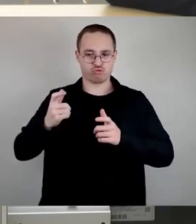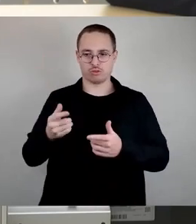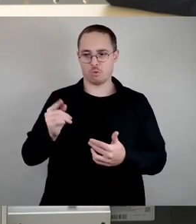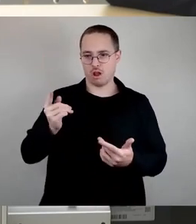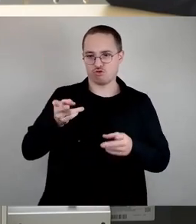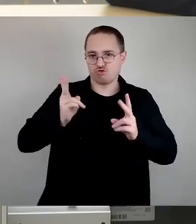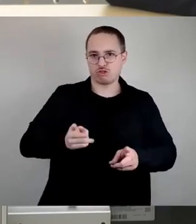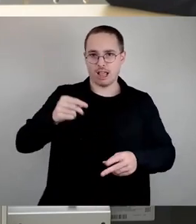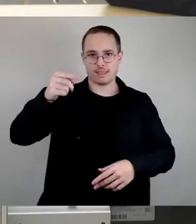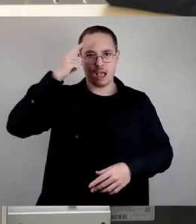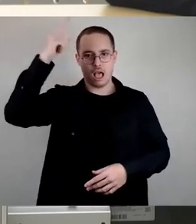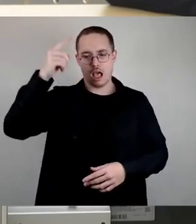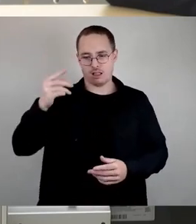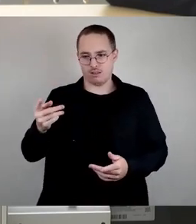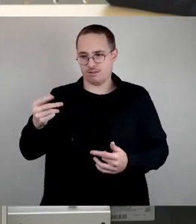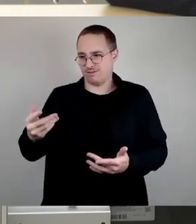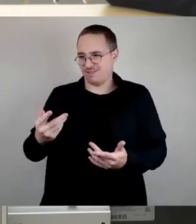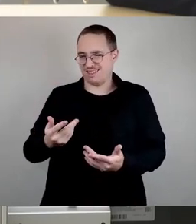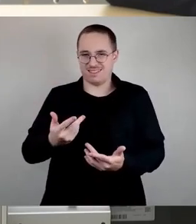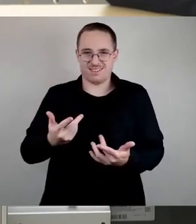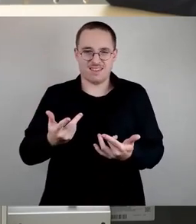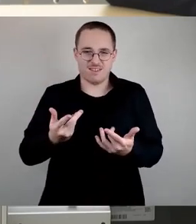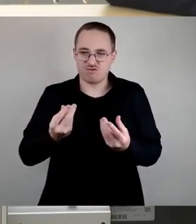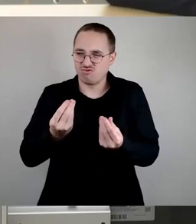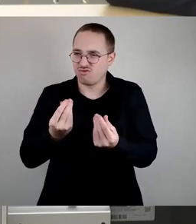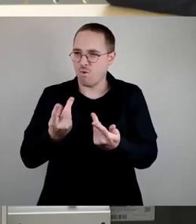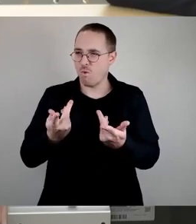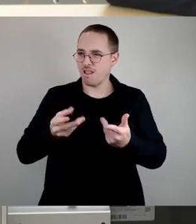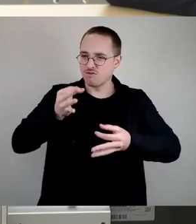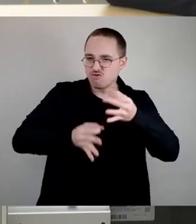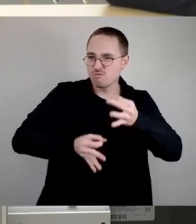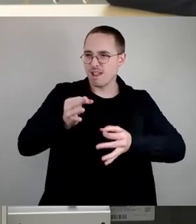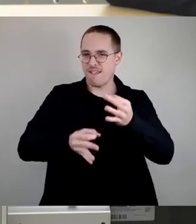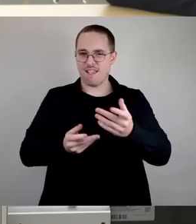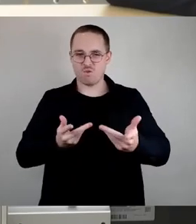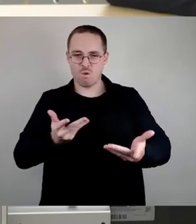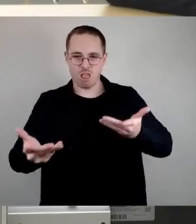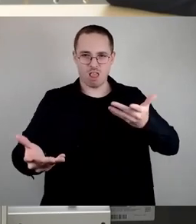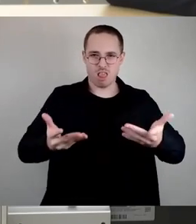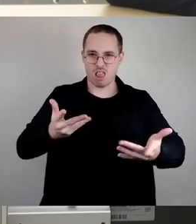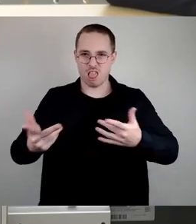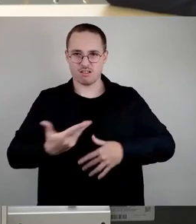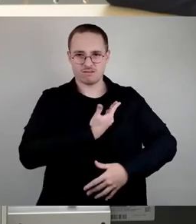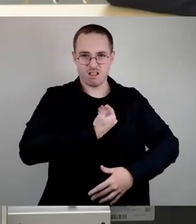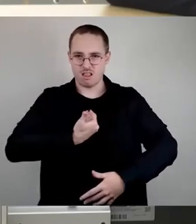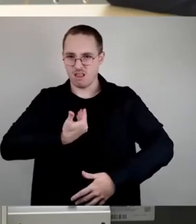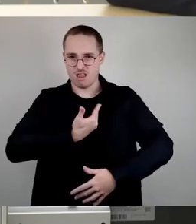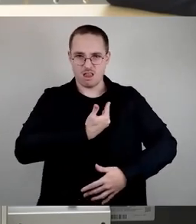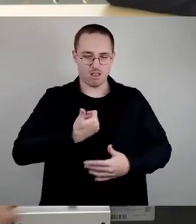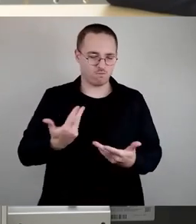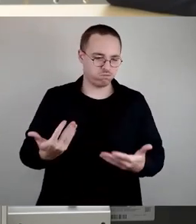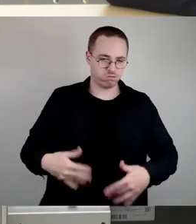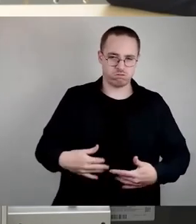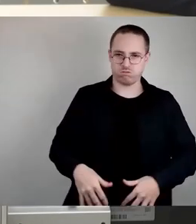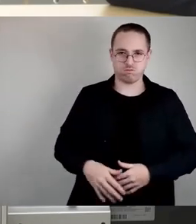populistisches Spiel abzieht. Es ist gesagt worden, ich bin da auch nicht der Kompetente, aber der Herr Donhaus hat es